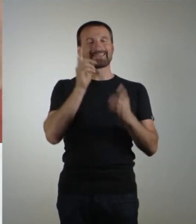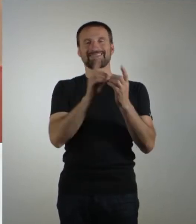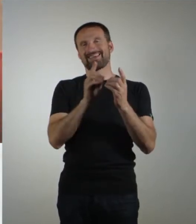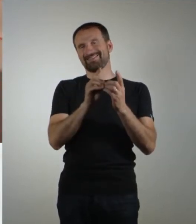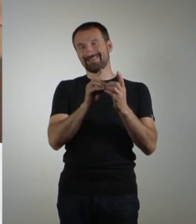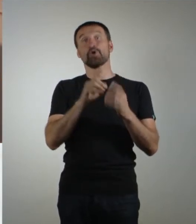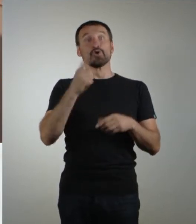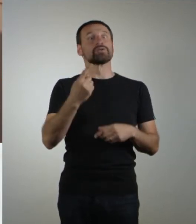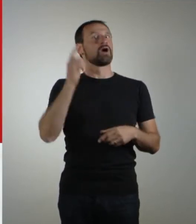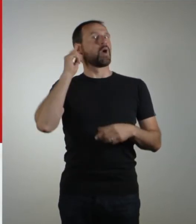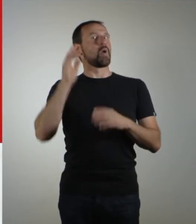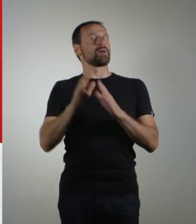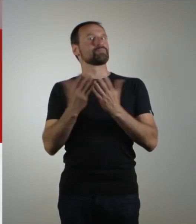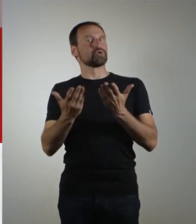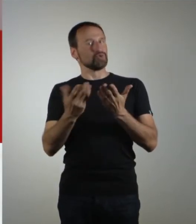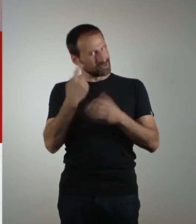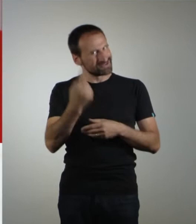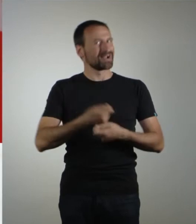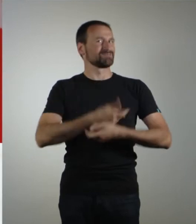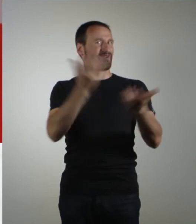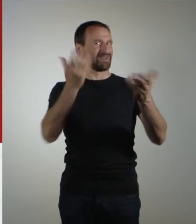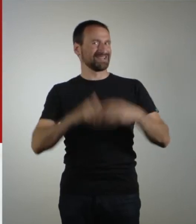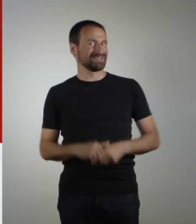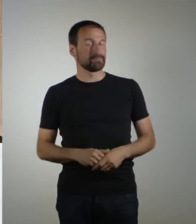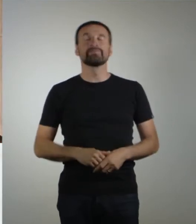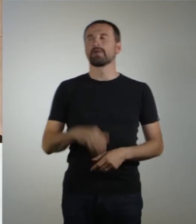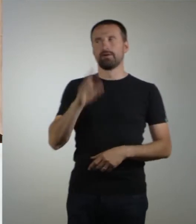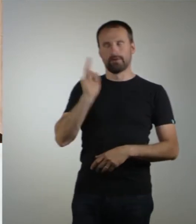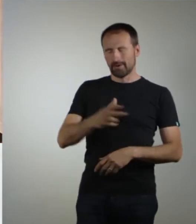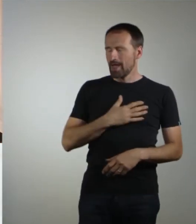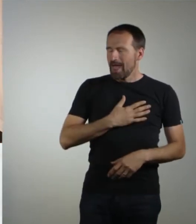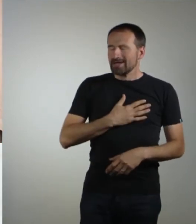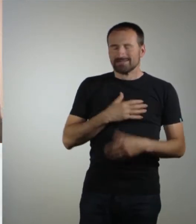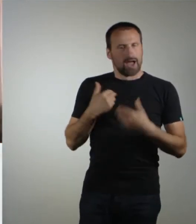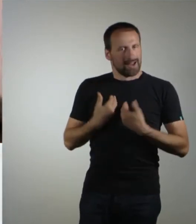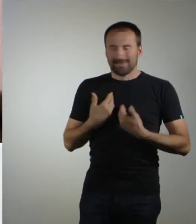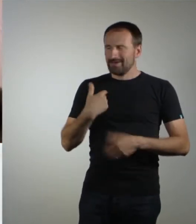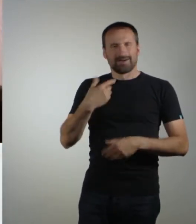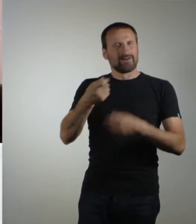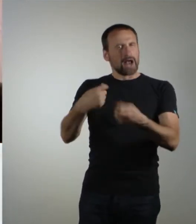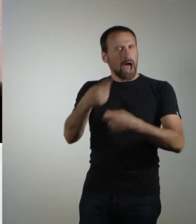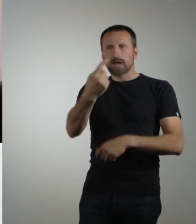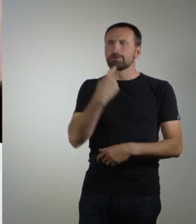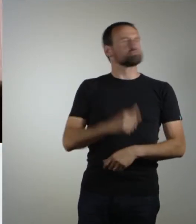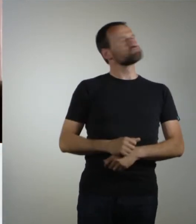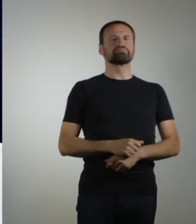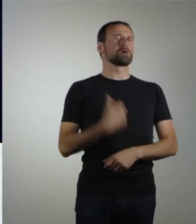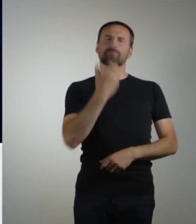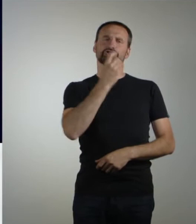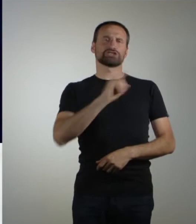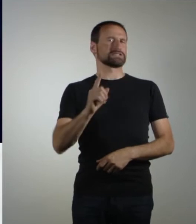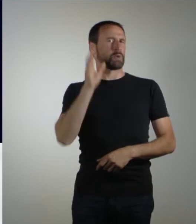ist tatsächlich mein Herzensprojekt geworden. Es war sehr arbeitsintensiv. Der Verlag wollte es nämlich erst nicht machen und dann habe ich es selber gemacht.